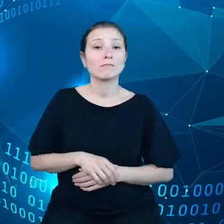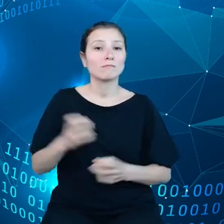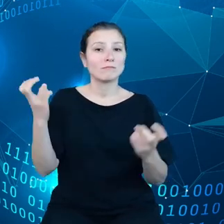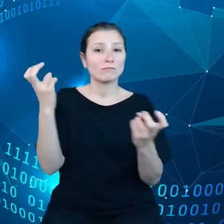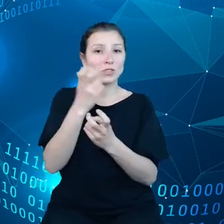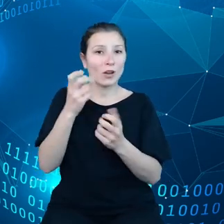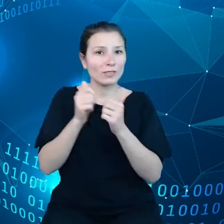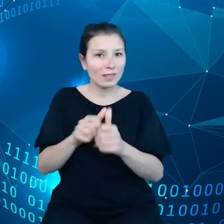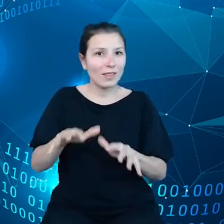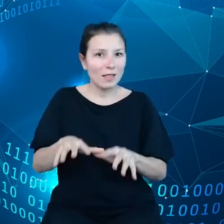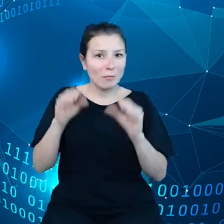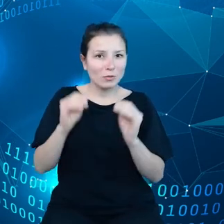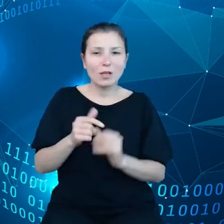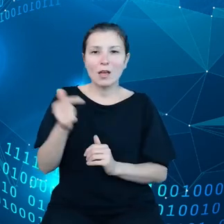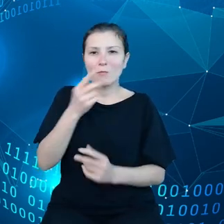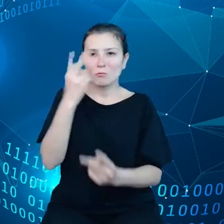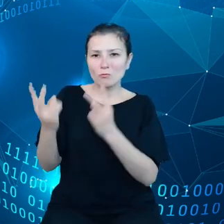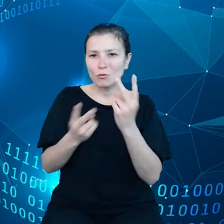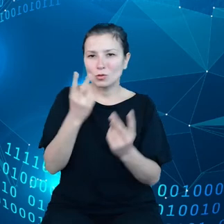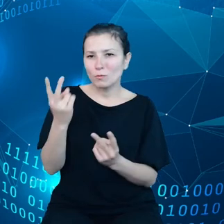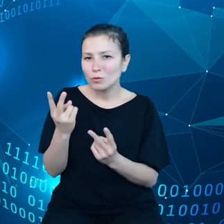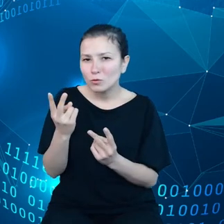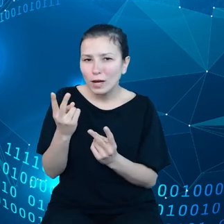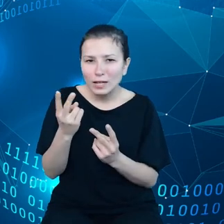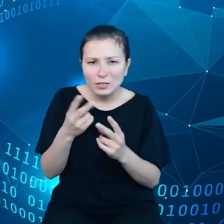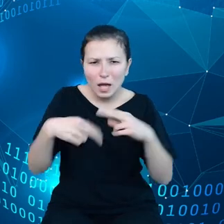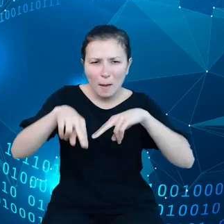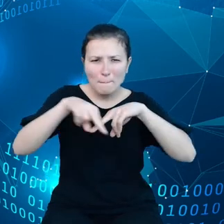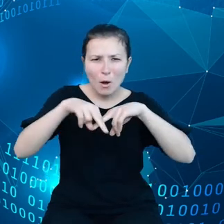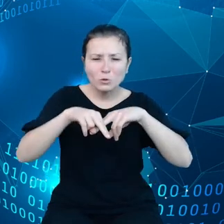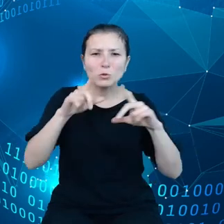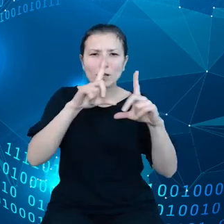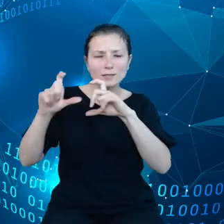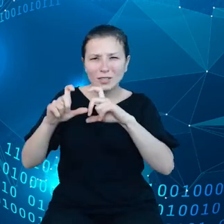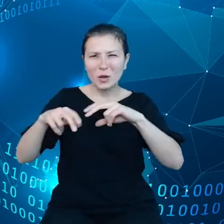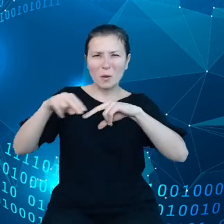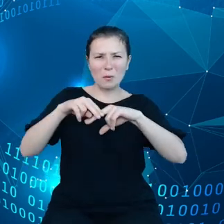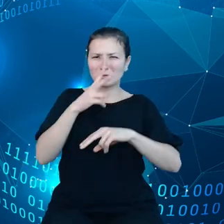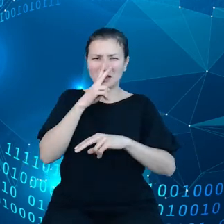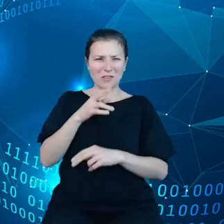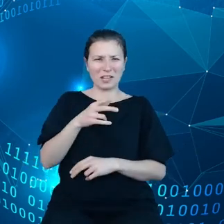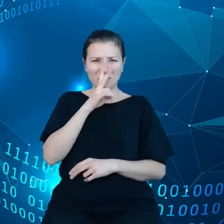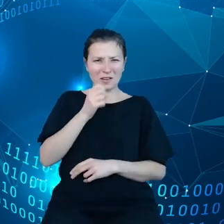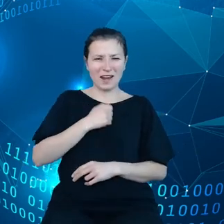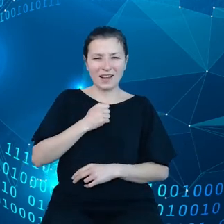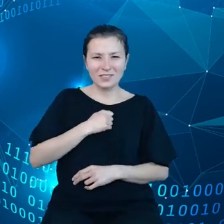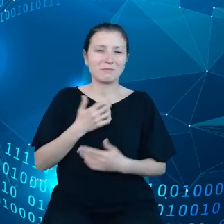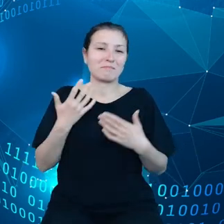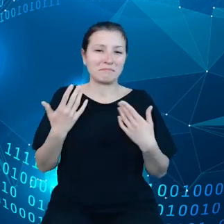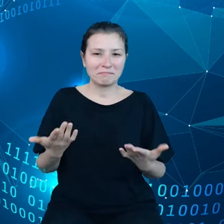początek. Oczywiście musi poszukać mostu na tych zdjęciach. Most się dobrze schował, no ale to tylko